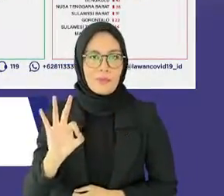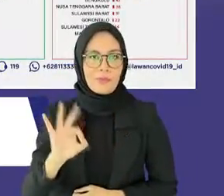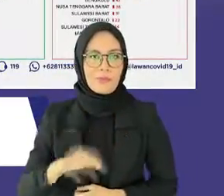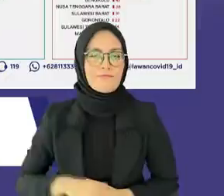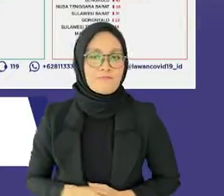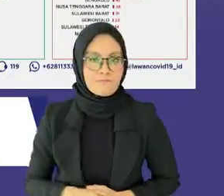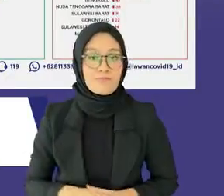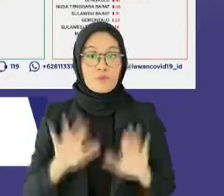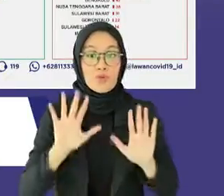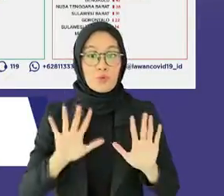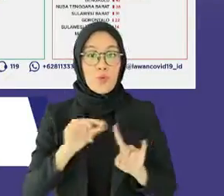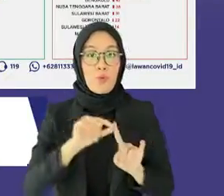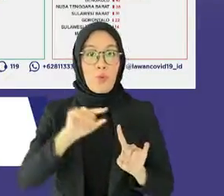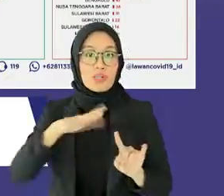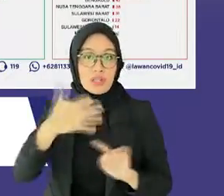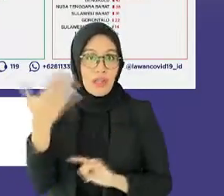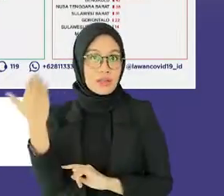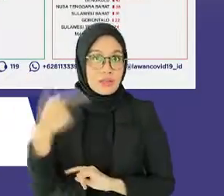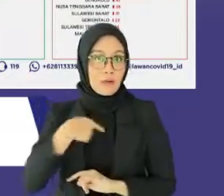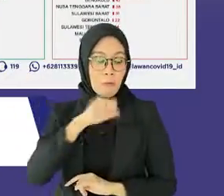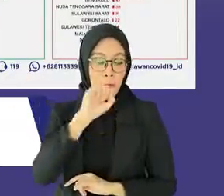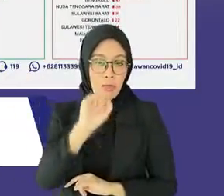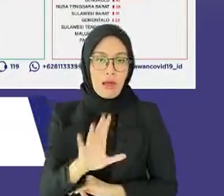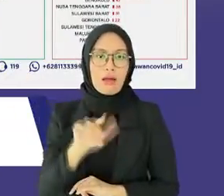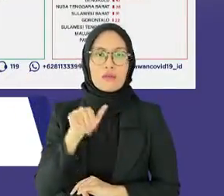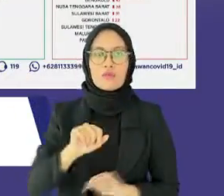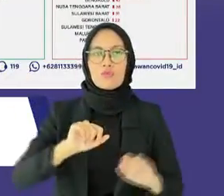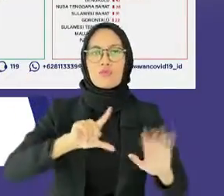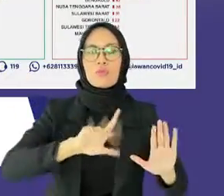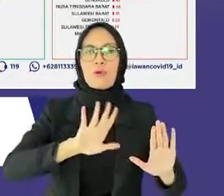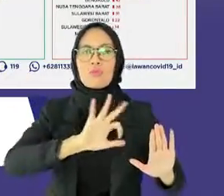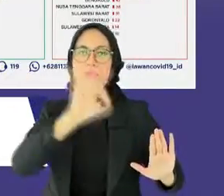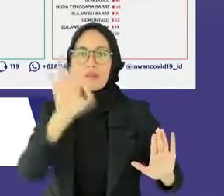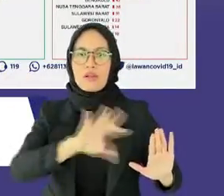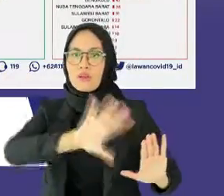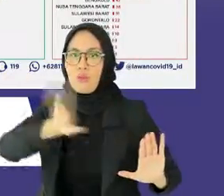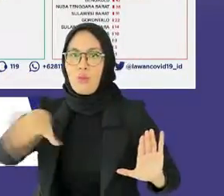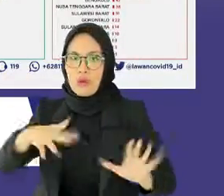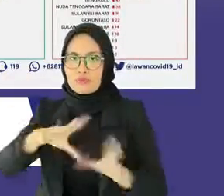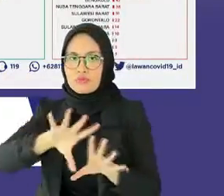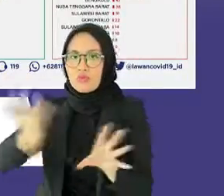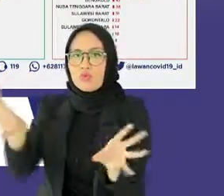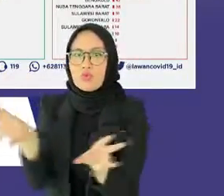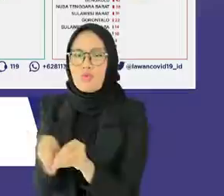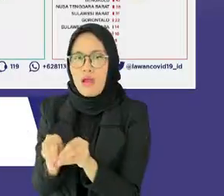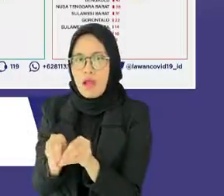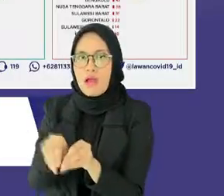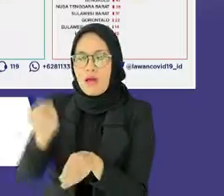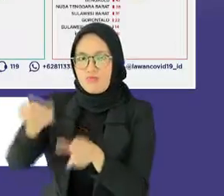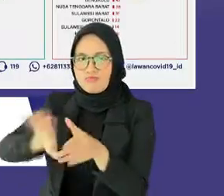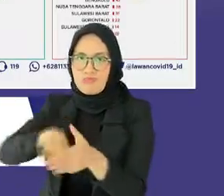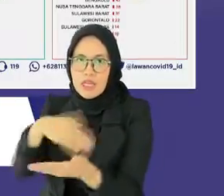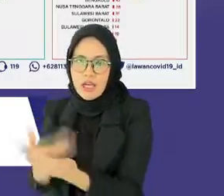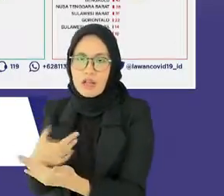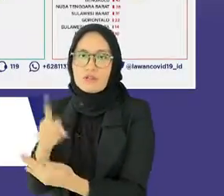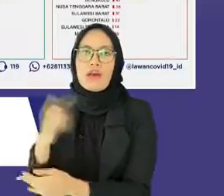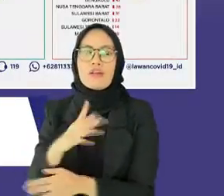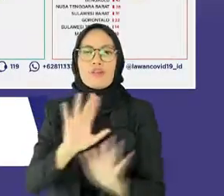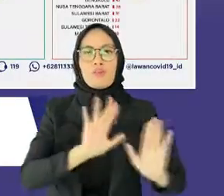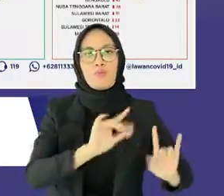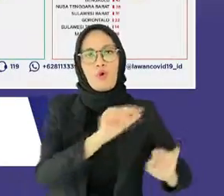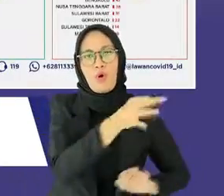Kesepuluh provinsi ini menyumbangkan 75 persen dari total kematian nasional pada minggu ini.